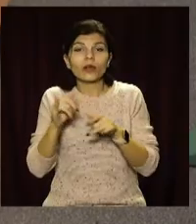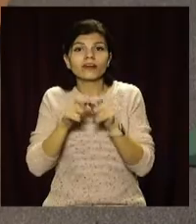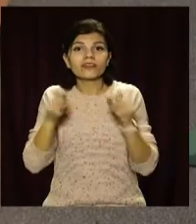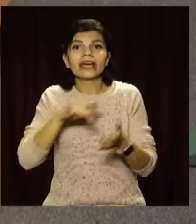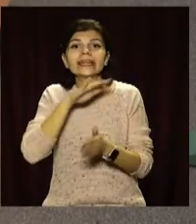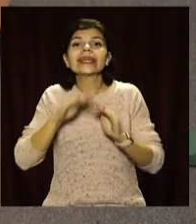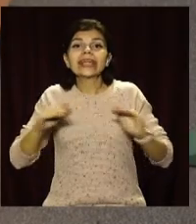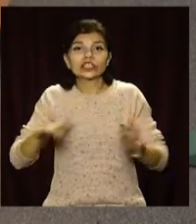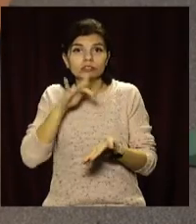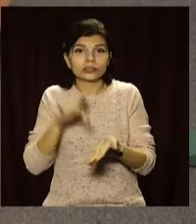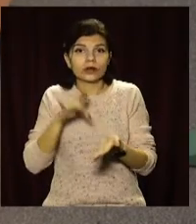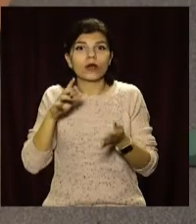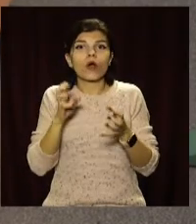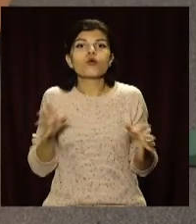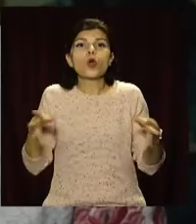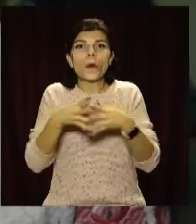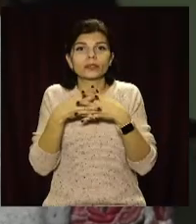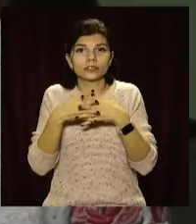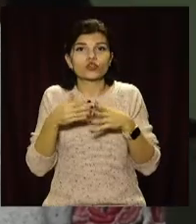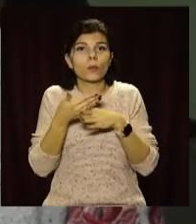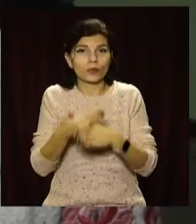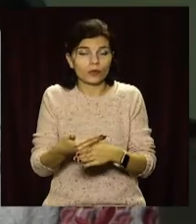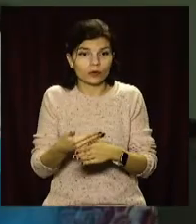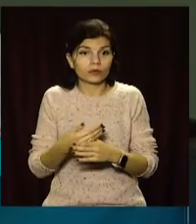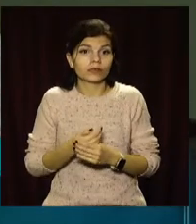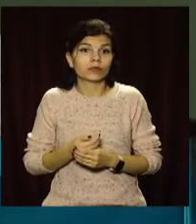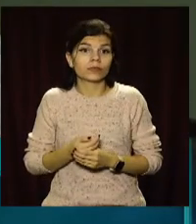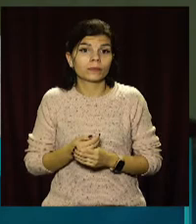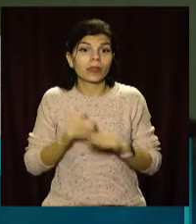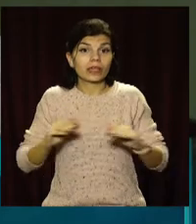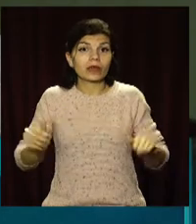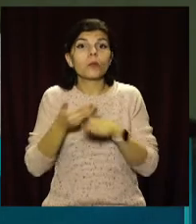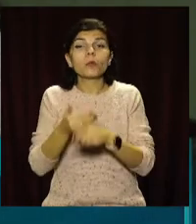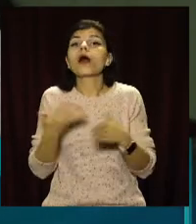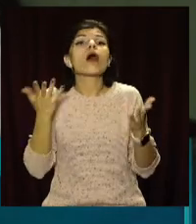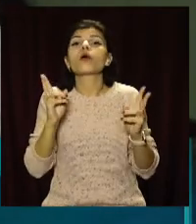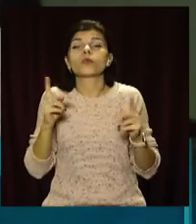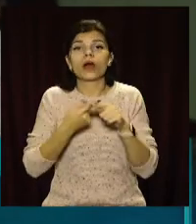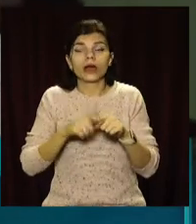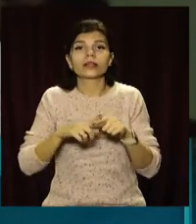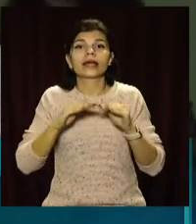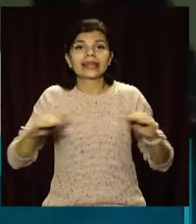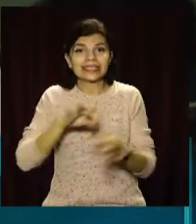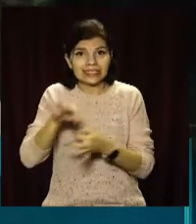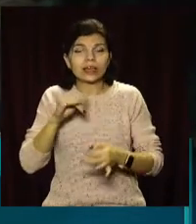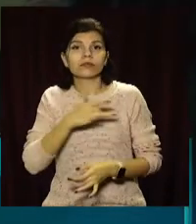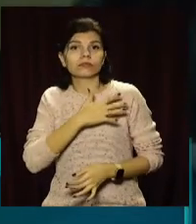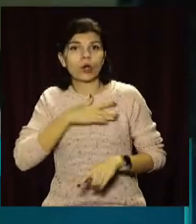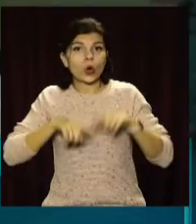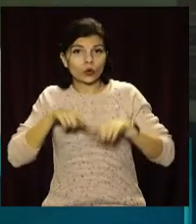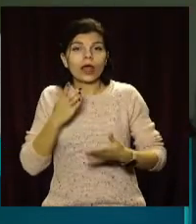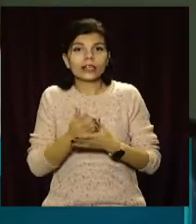дитячий центр комплексної допомоги. Комплексна допомога дітям, сиротам і прийомним родителям. Є програма